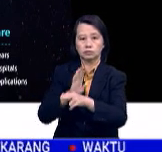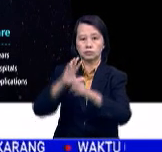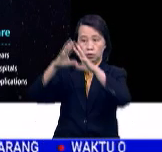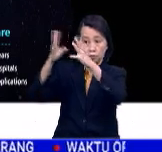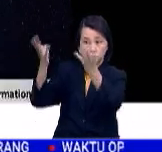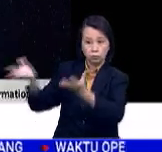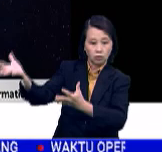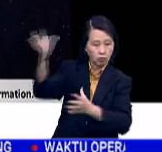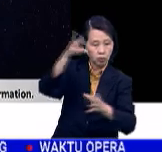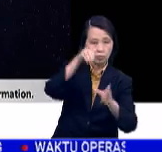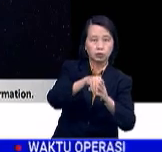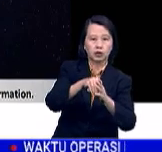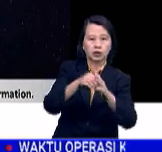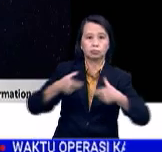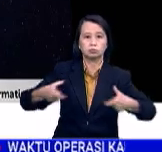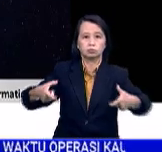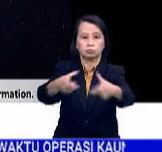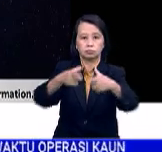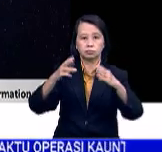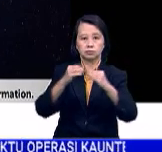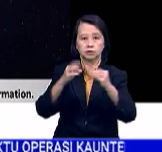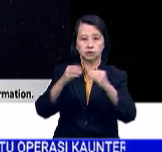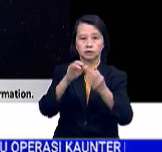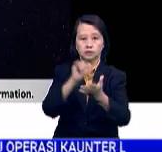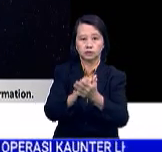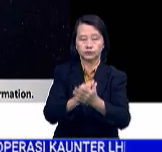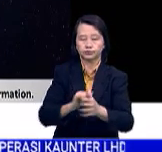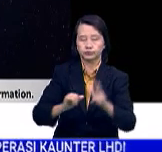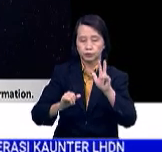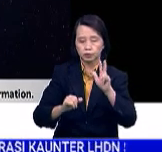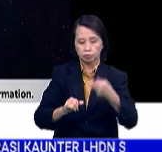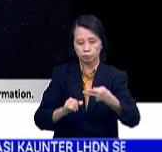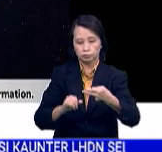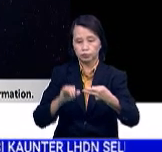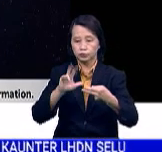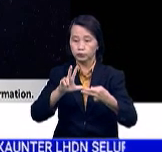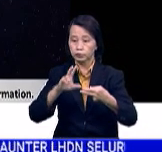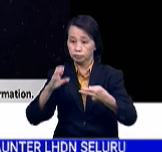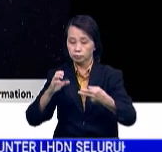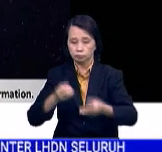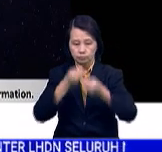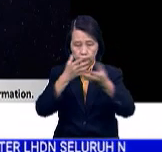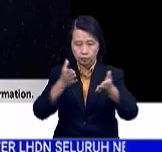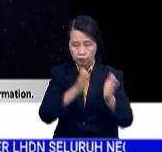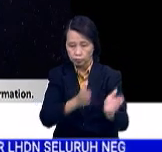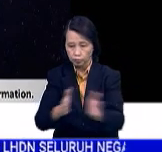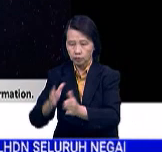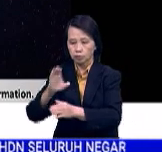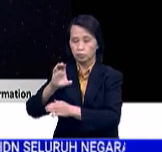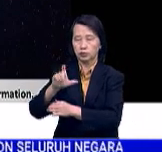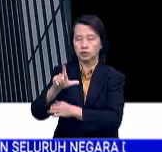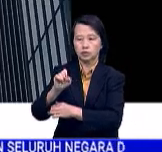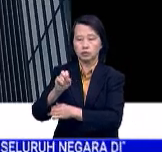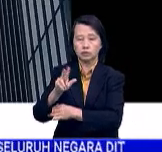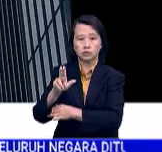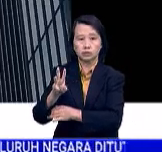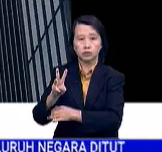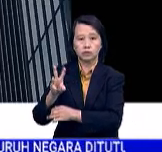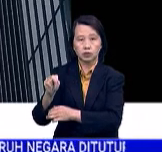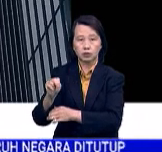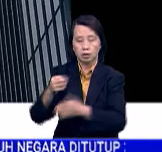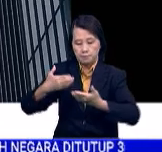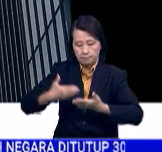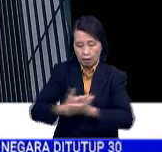seluruh dunia menyertai sidang kemuncak tersebut. H3C turut mengumumkan strategi Cloud and Native AI yang